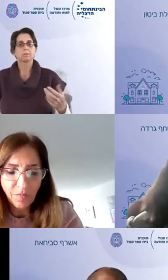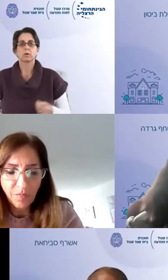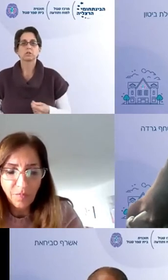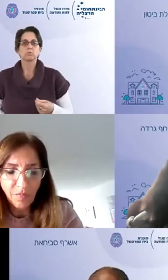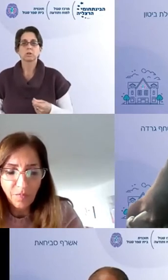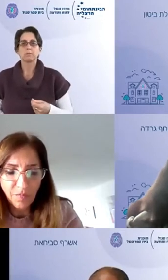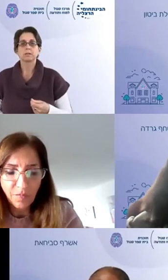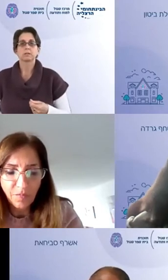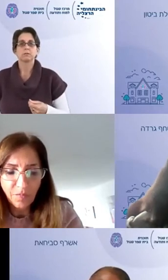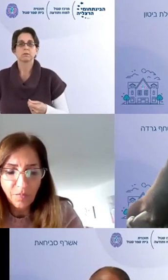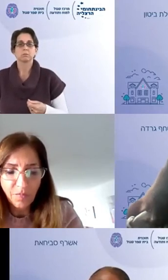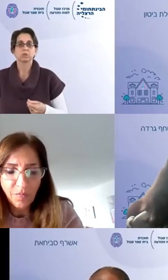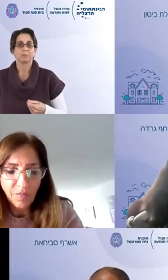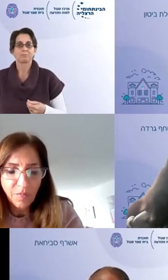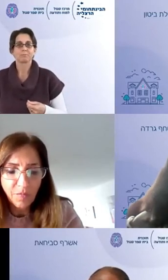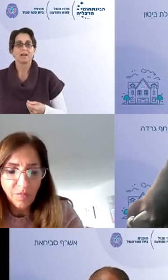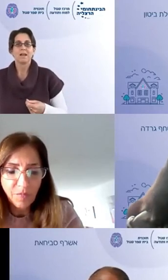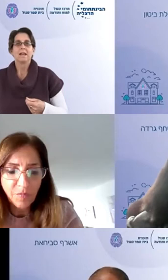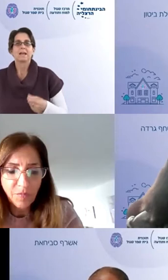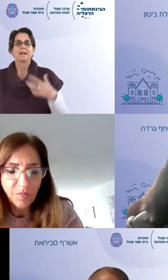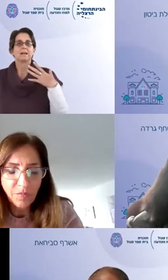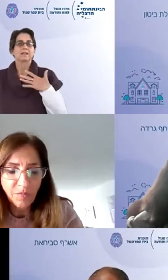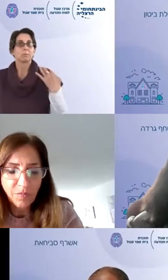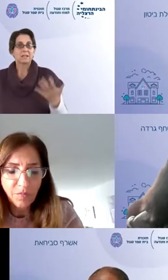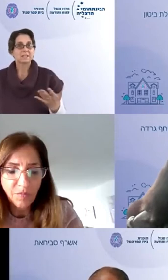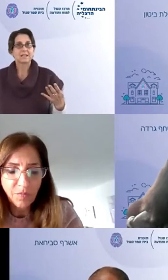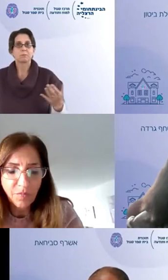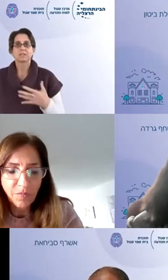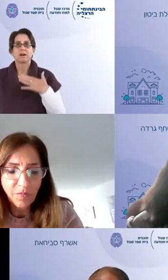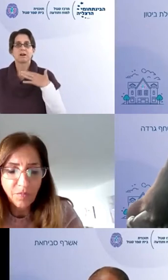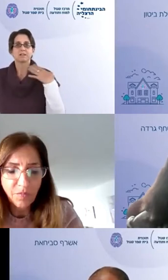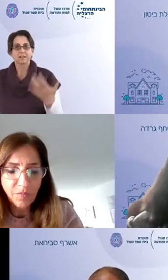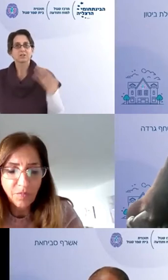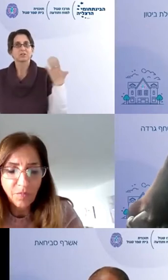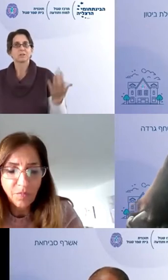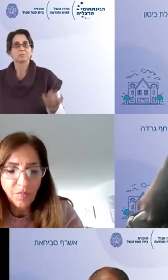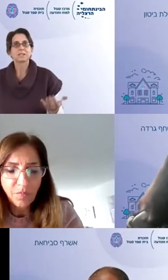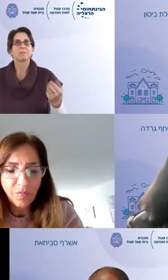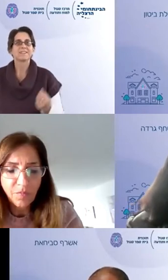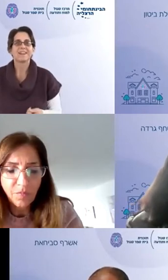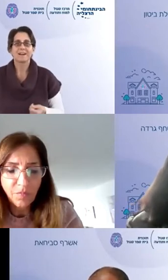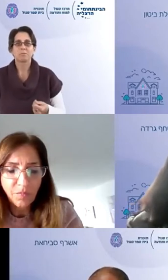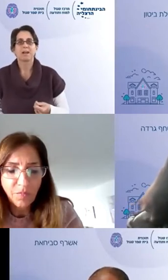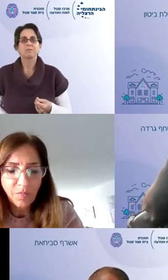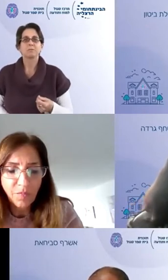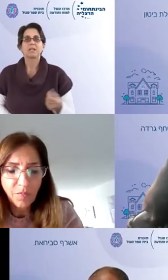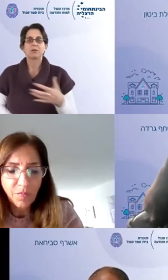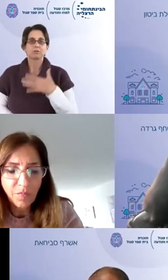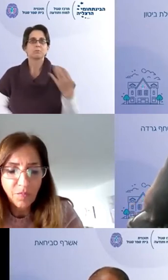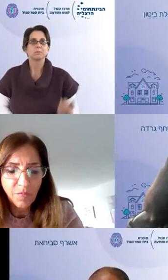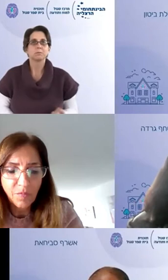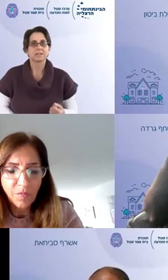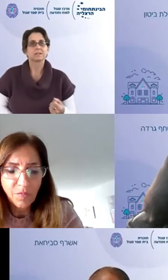תמיכה בצורה שהיא מותאמת וגמישה אז בפן עד הזה אני באמת ככה נרגשת ומתכבדת לארח מנהלים